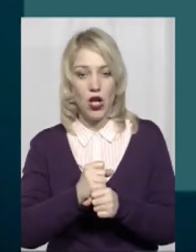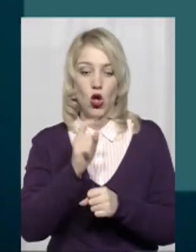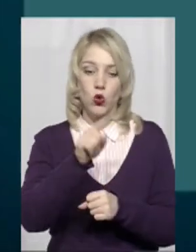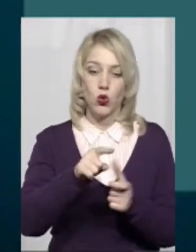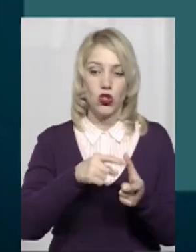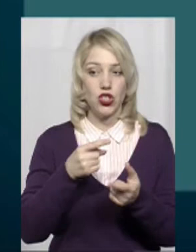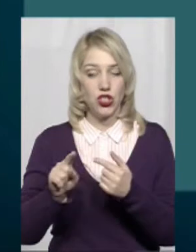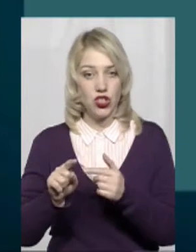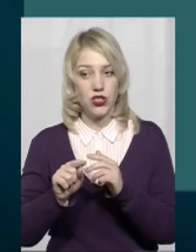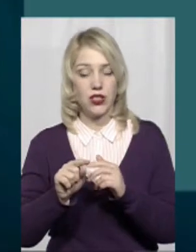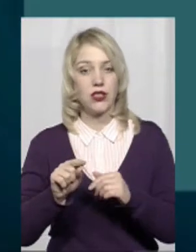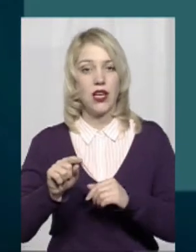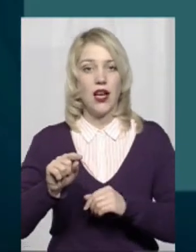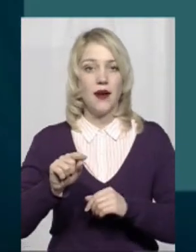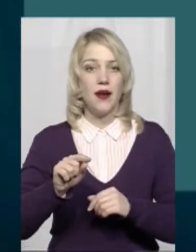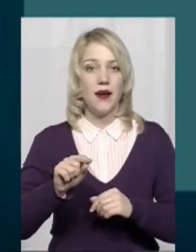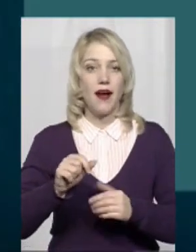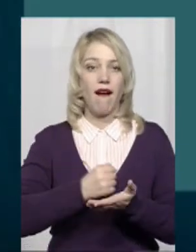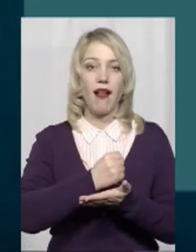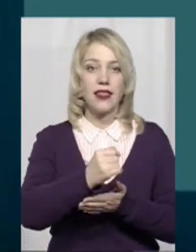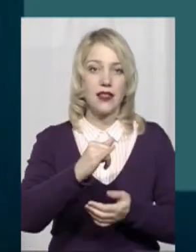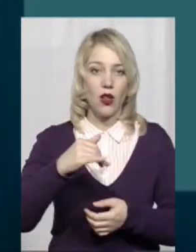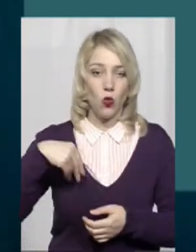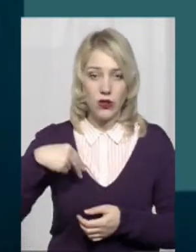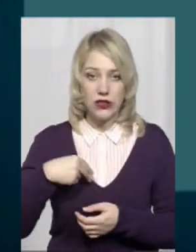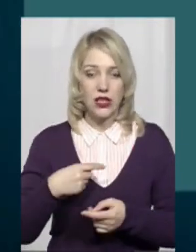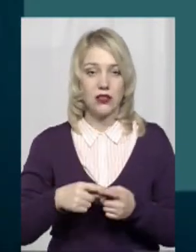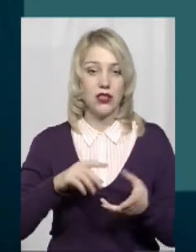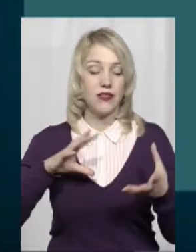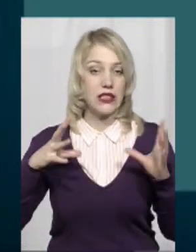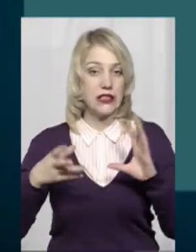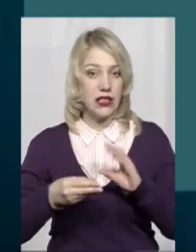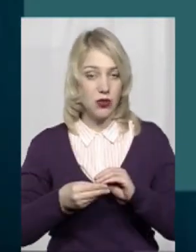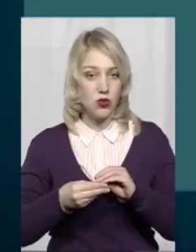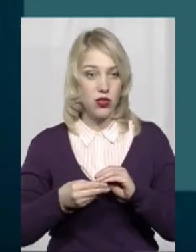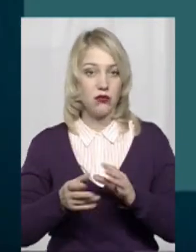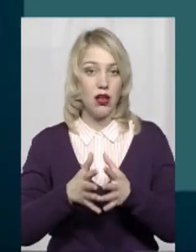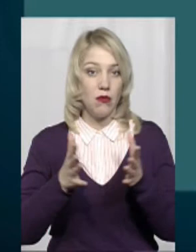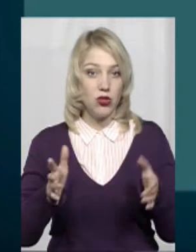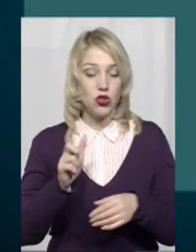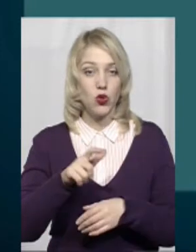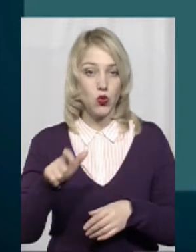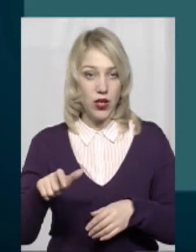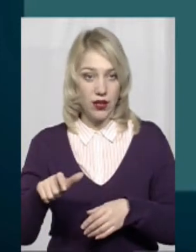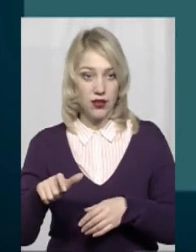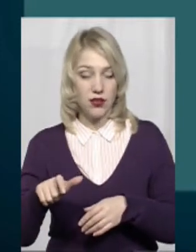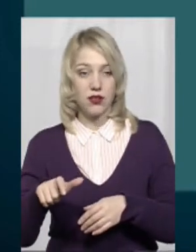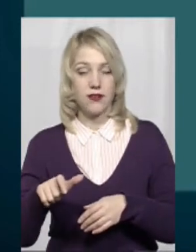той чи інший кандидат. І вже в кінцевому результаті переважна більшість приходить до того, що